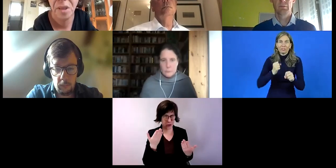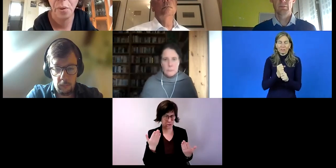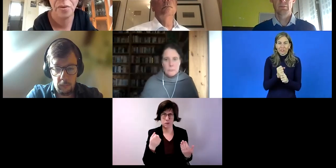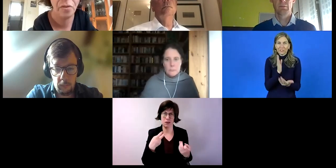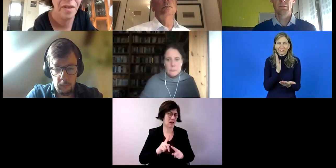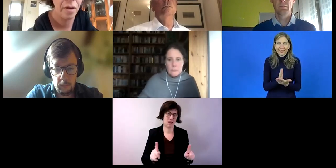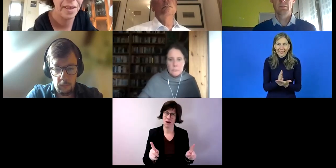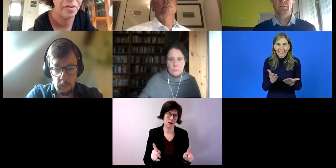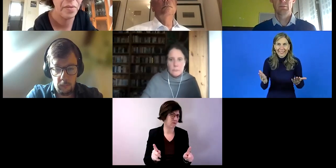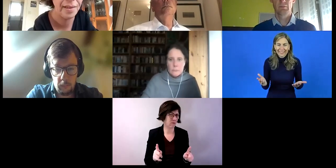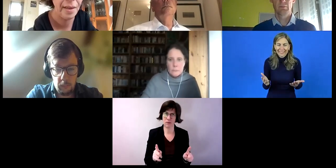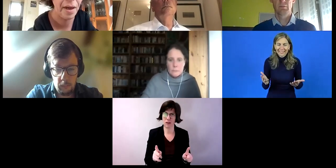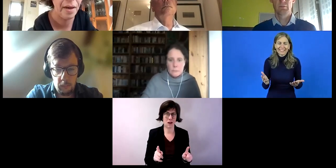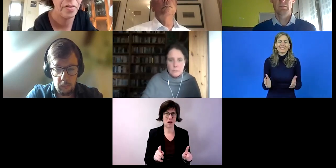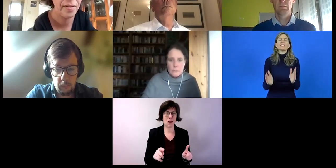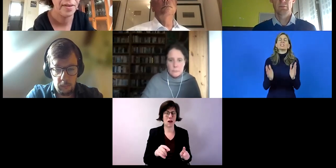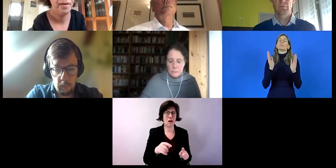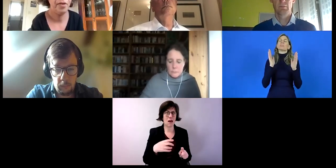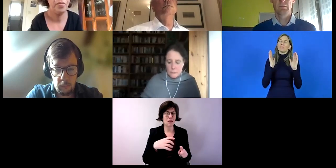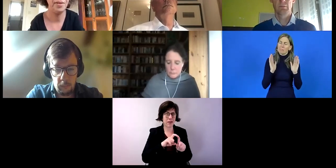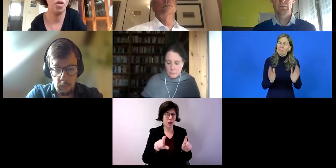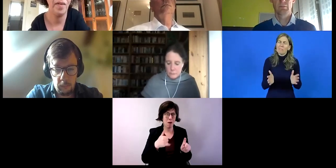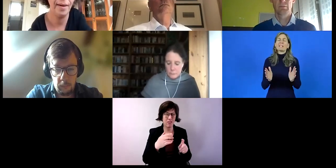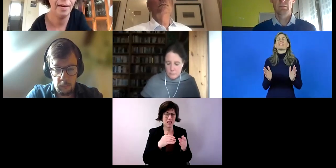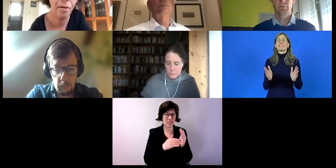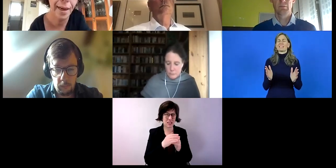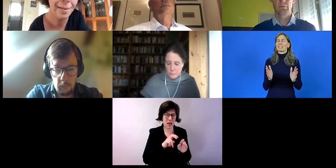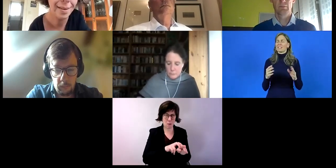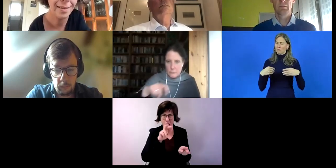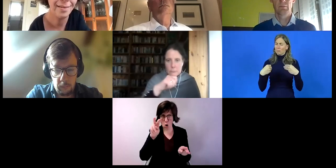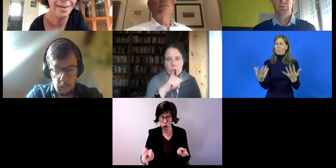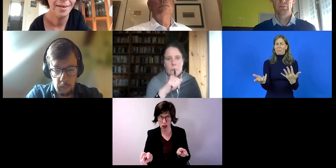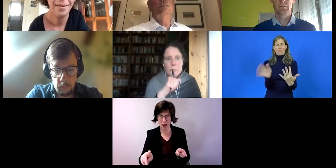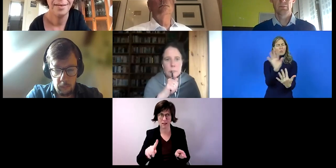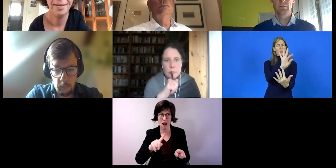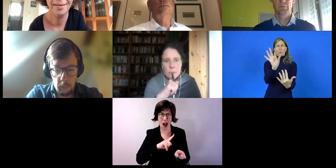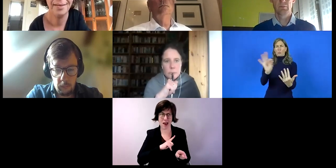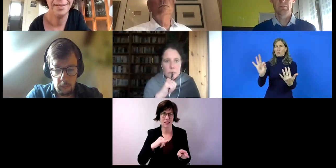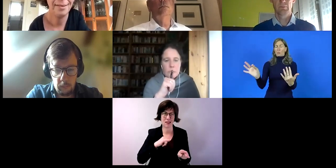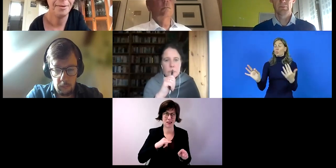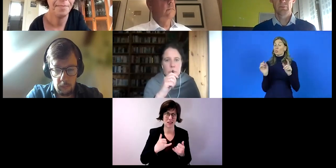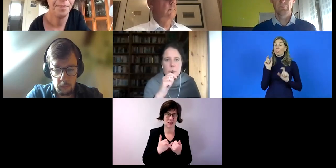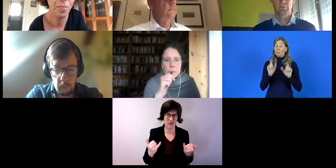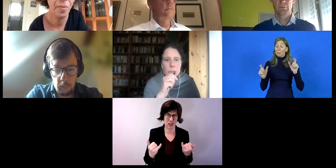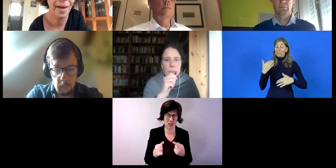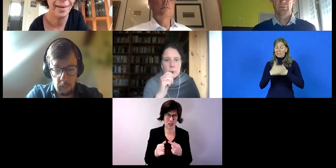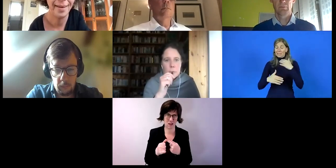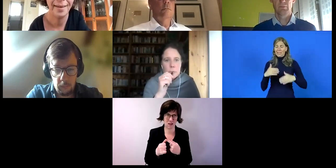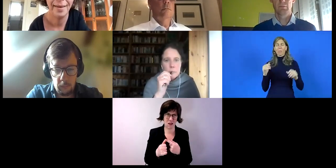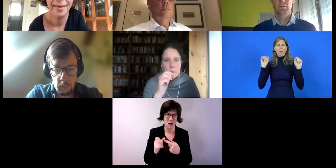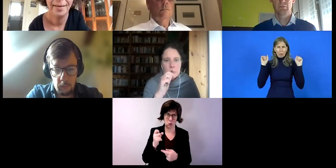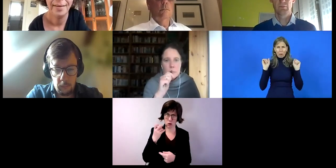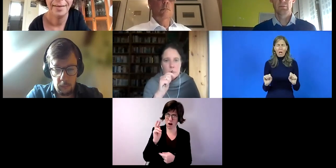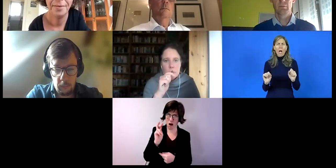Die Punkt, wie komme ich aus dem System raus? Warum ist das so schwer? Auch Eigeninteressen, die da sind, muss man klar